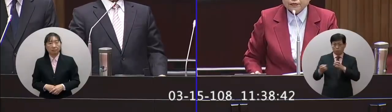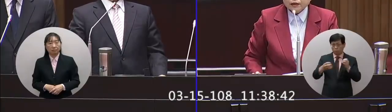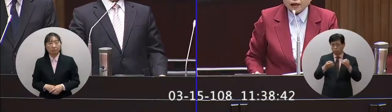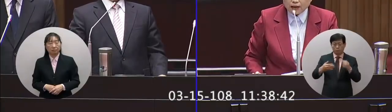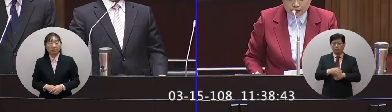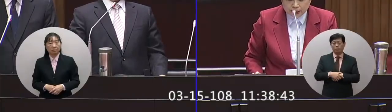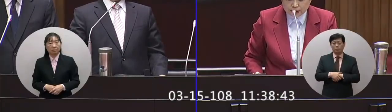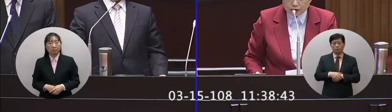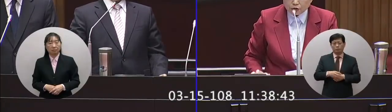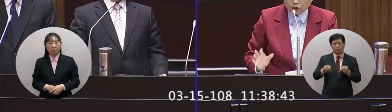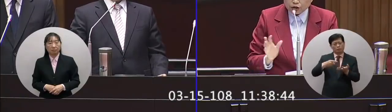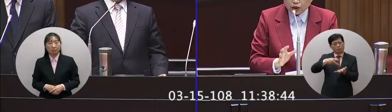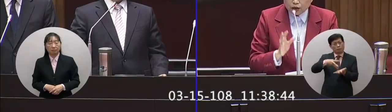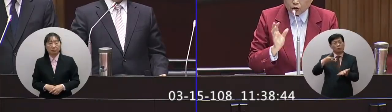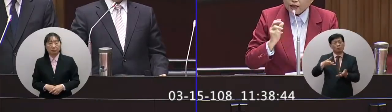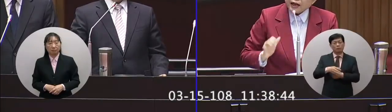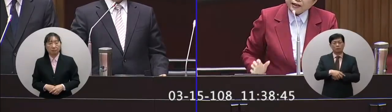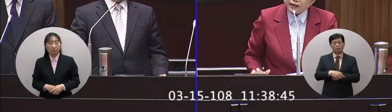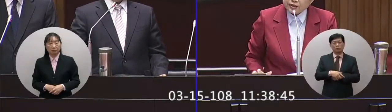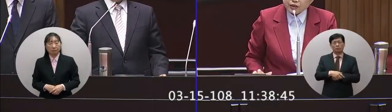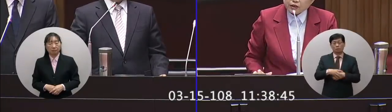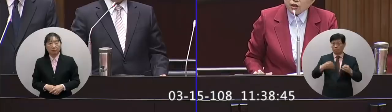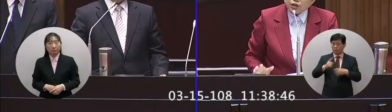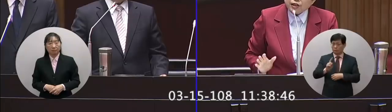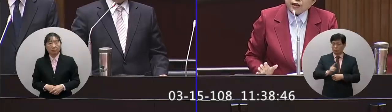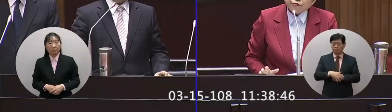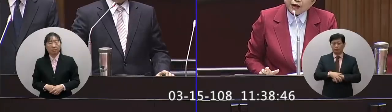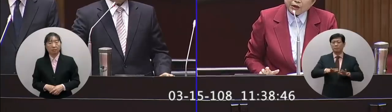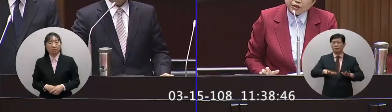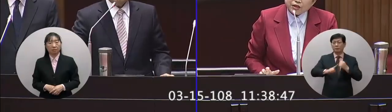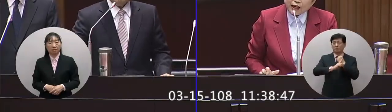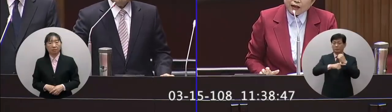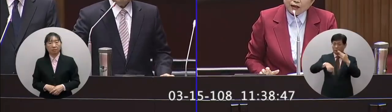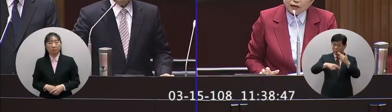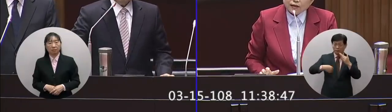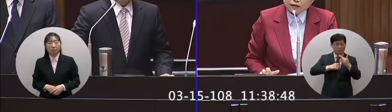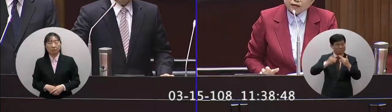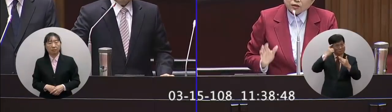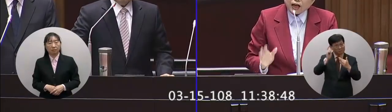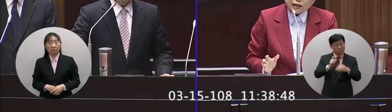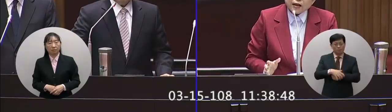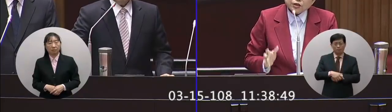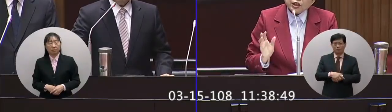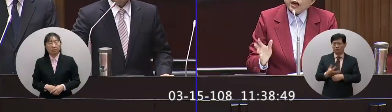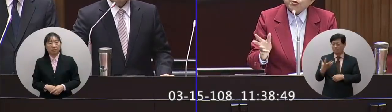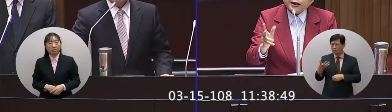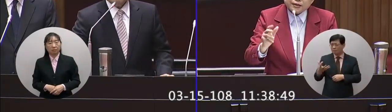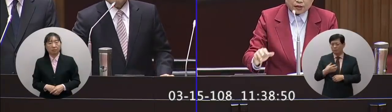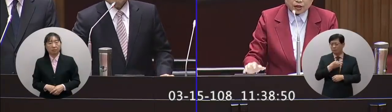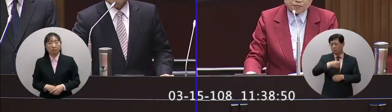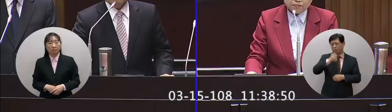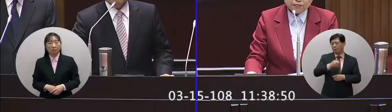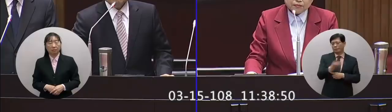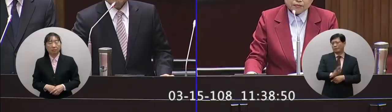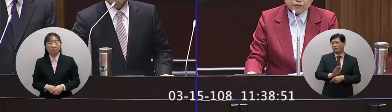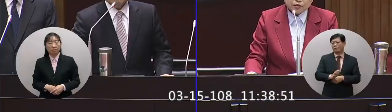聊天談了兩三次最後我們在談一件事情現在法院的心態大家盡量不